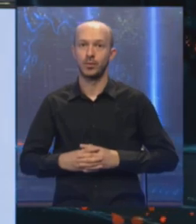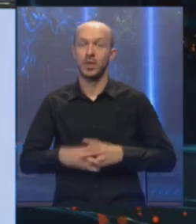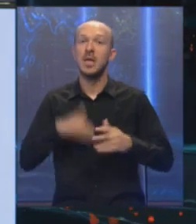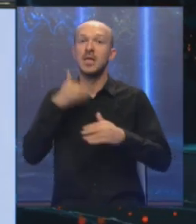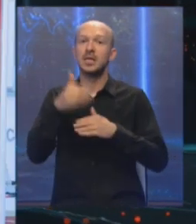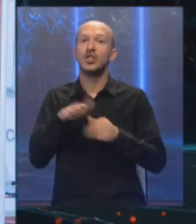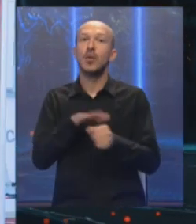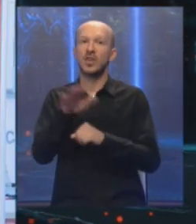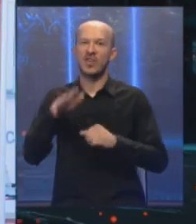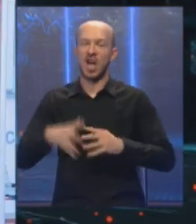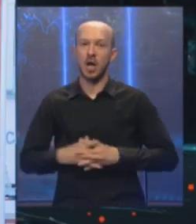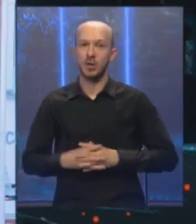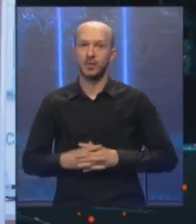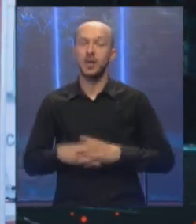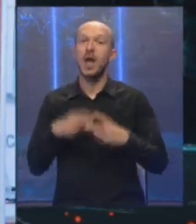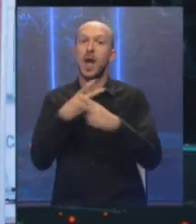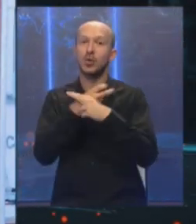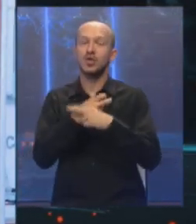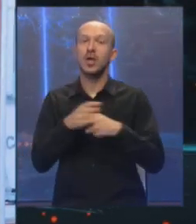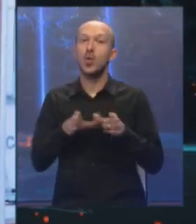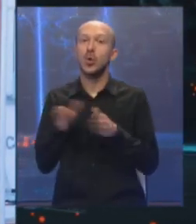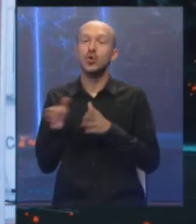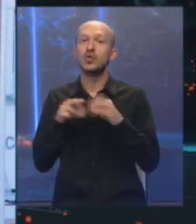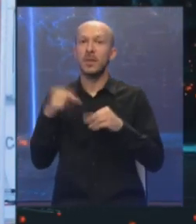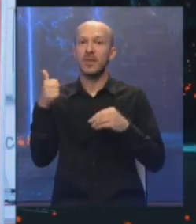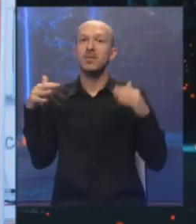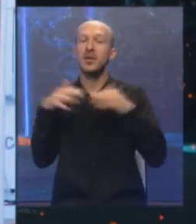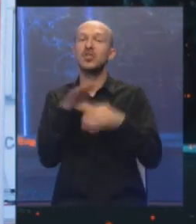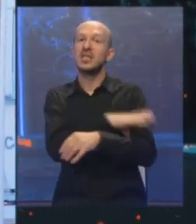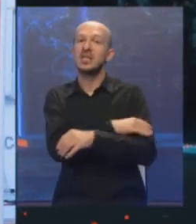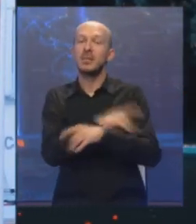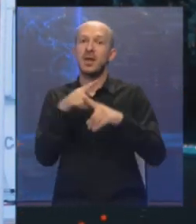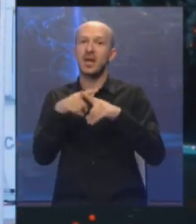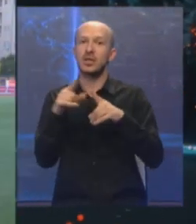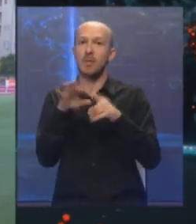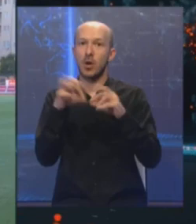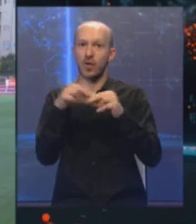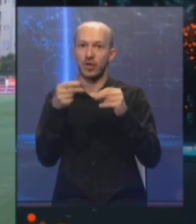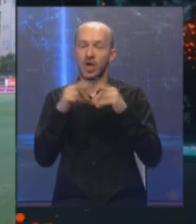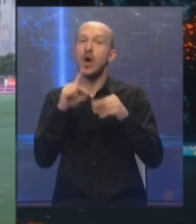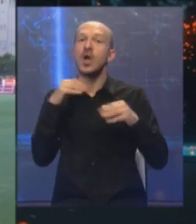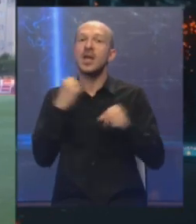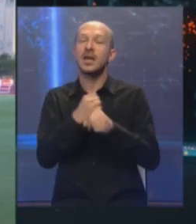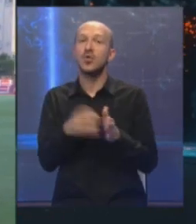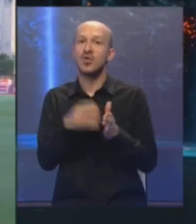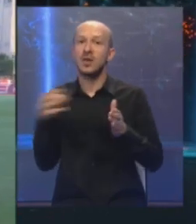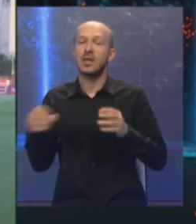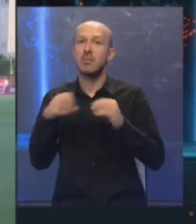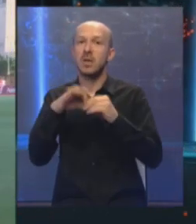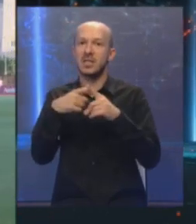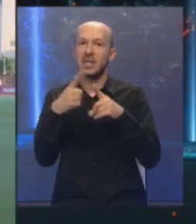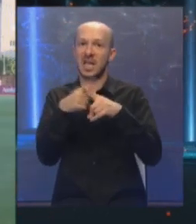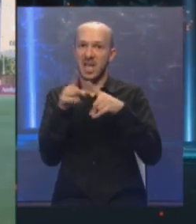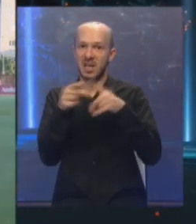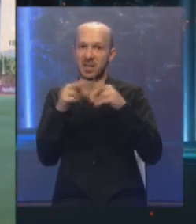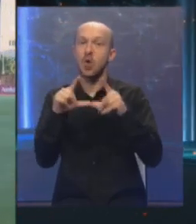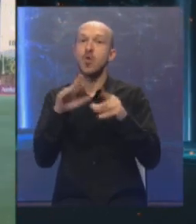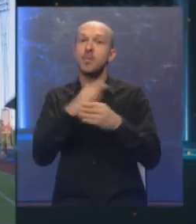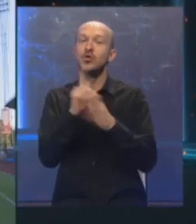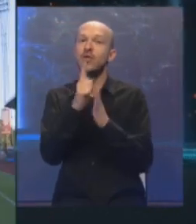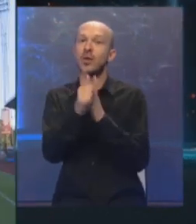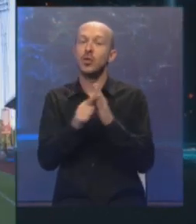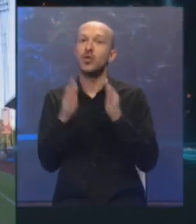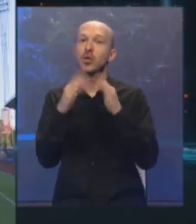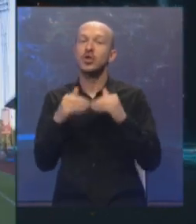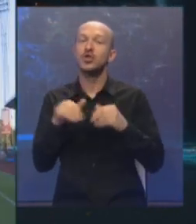sljedećeg protivnika. Austrija je u odnosu na prvi meč slabija za Harisa Tabakovića koji karijeru nastavlja u Berlinskoj Herti. Umeđu vremeno